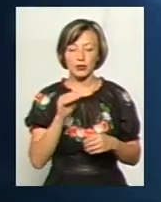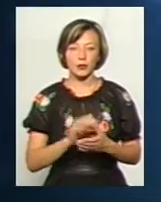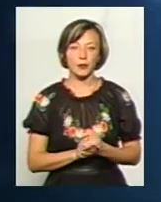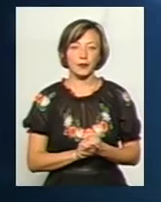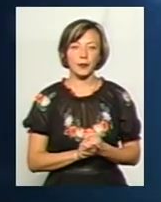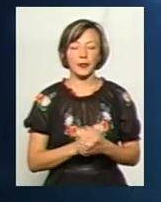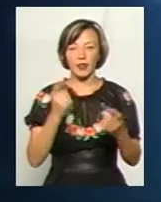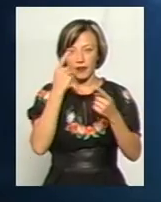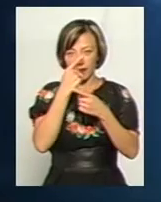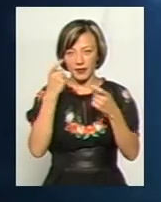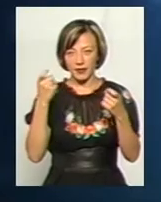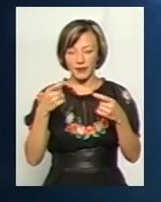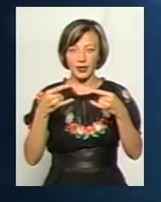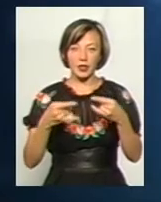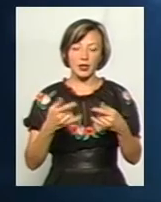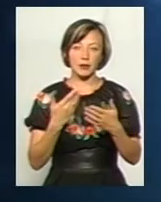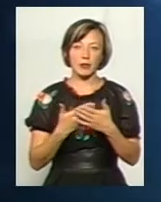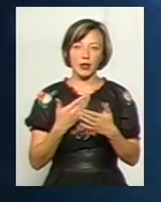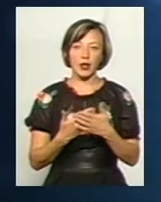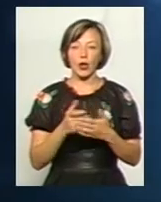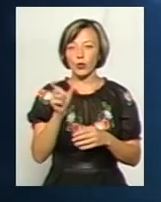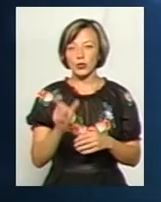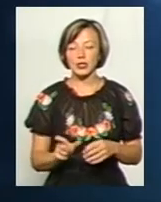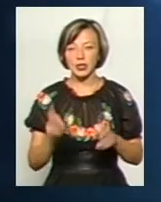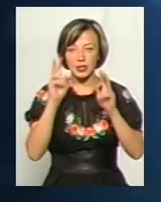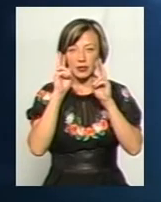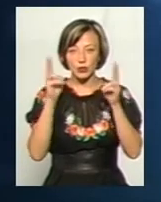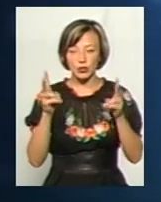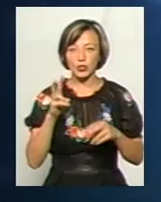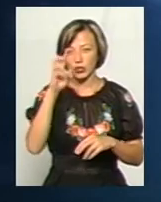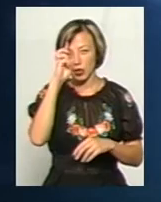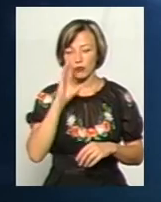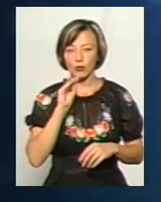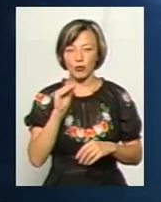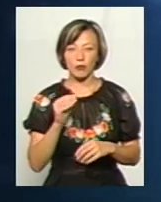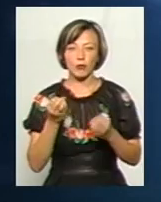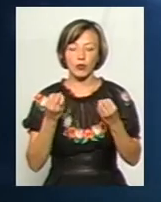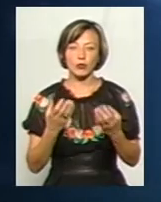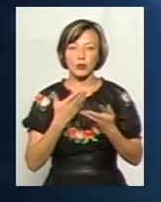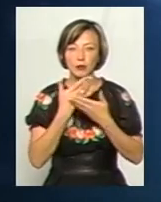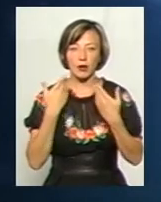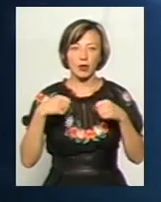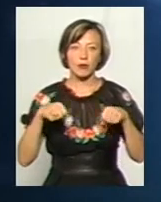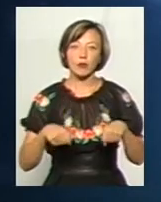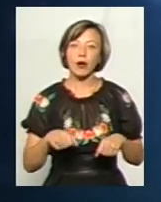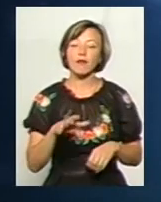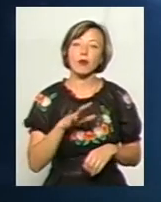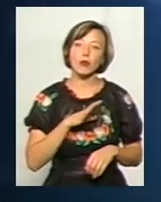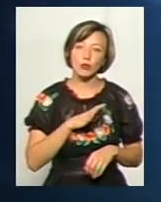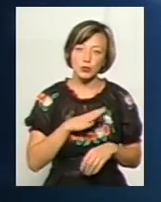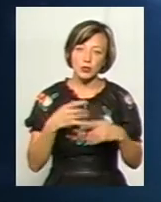В ефірі людина, яка не володіє державною мовою, просто не має права бути.